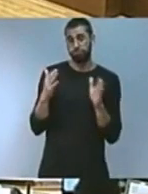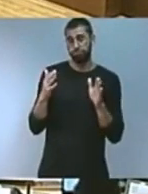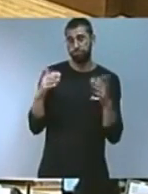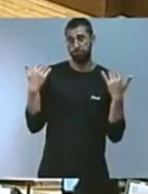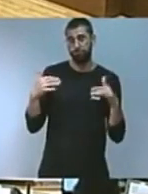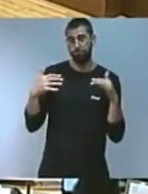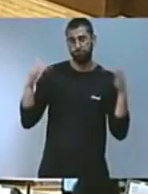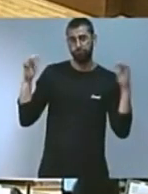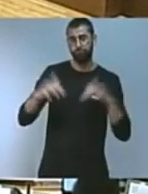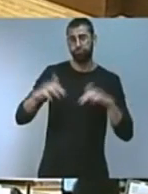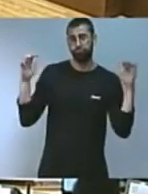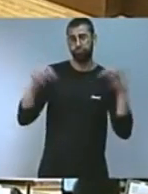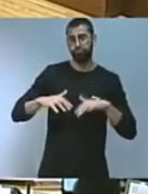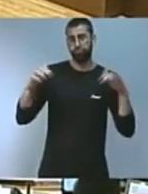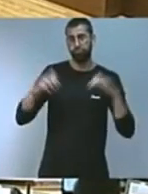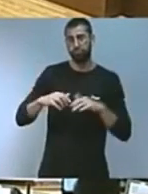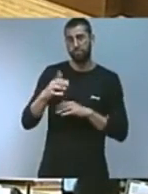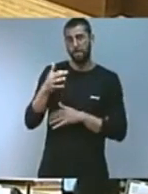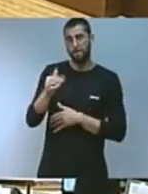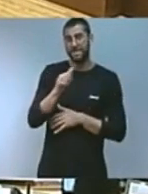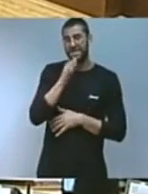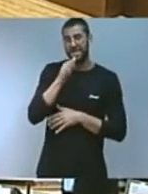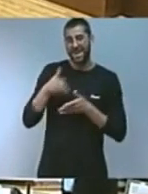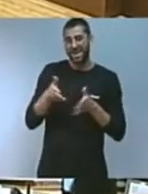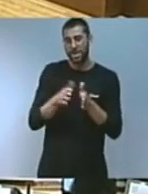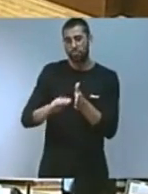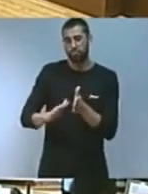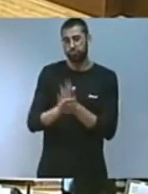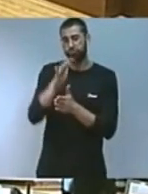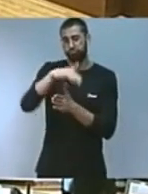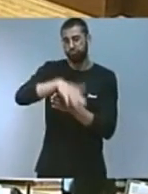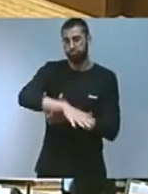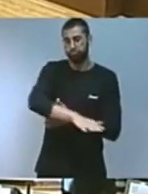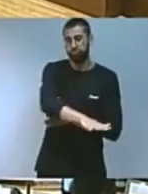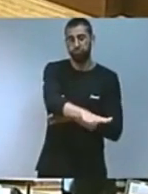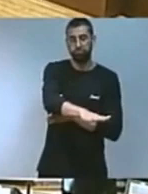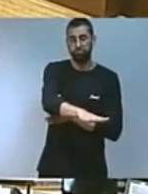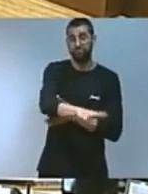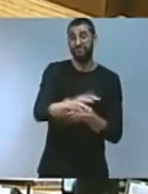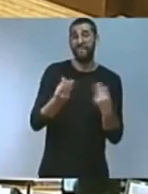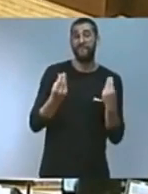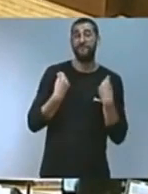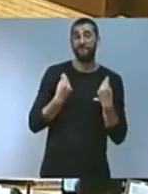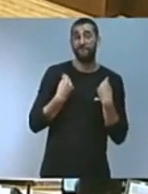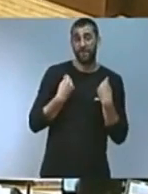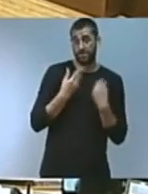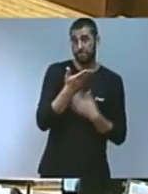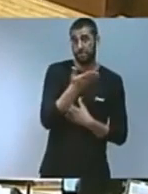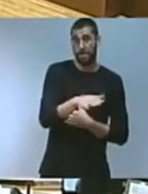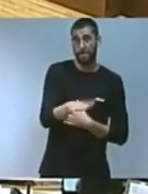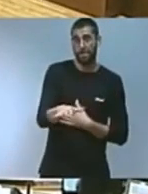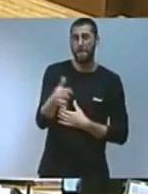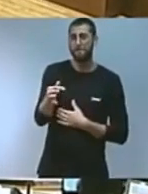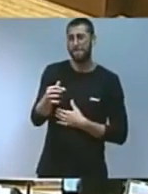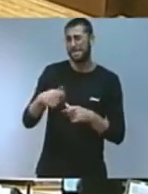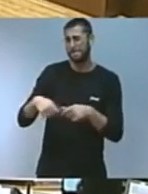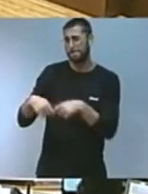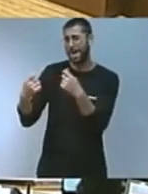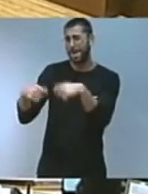Les pluixes i desbordaments patits en molts municipis que han arrossegat dides humanes i milers de danys,